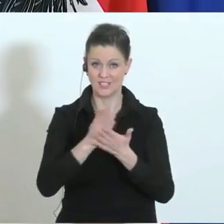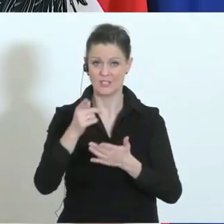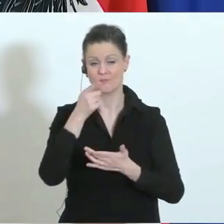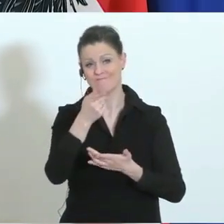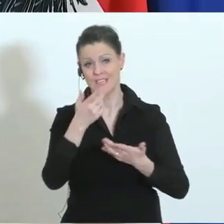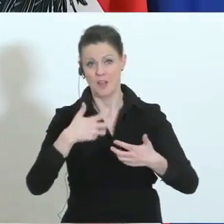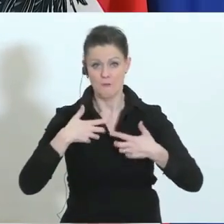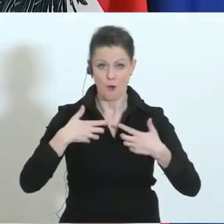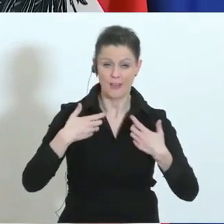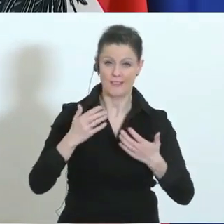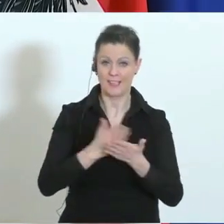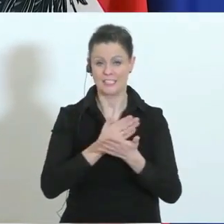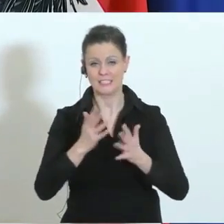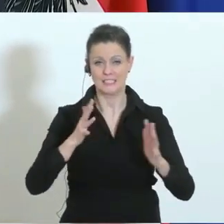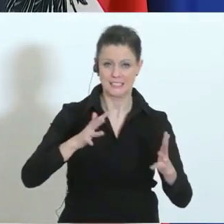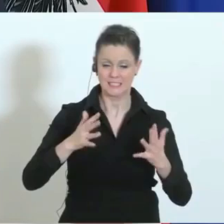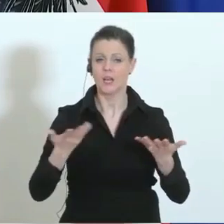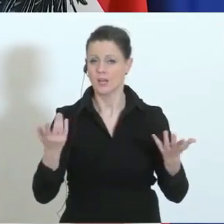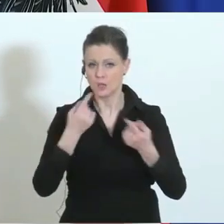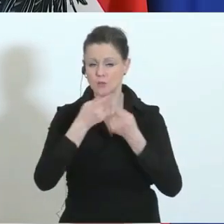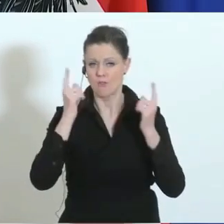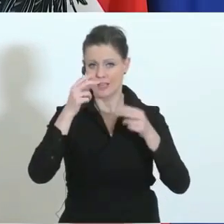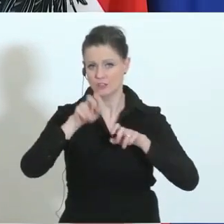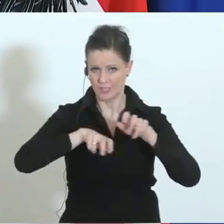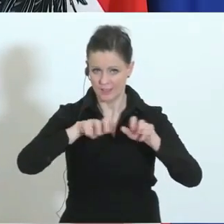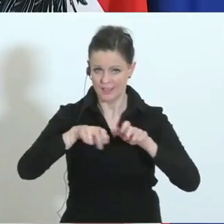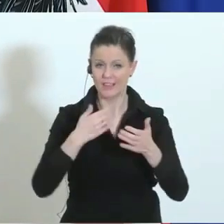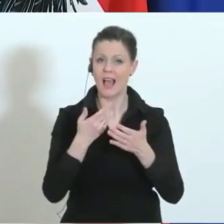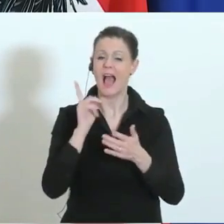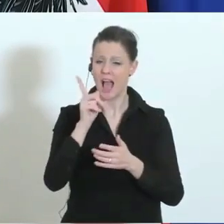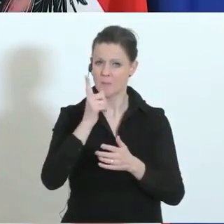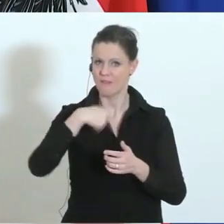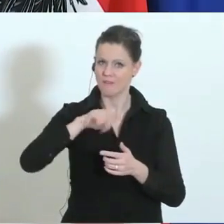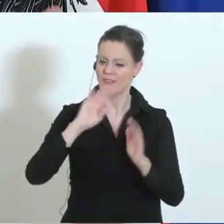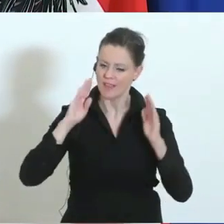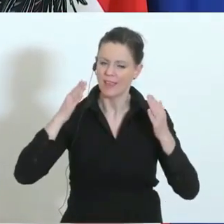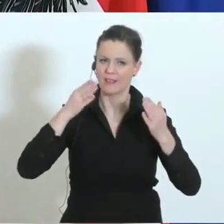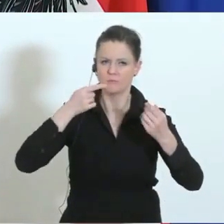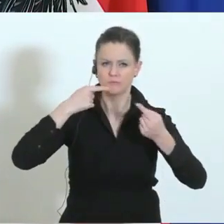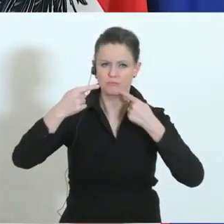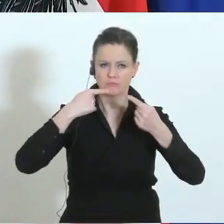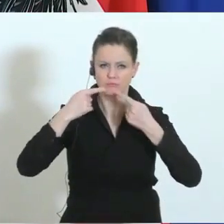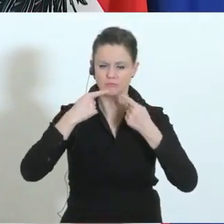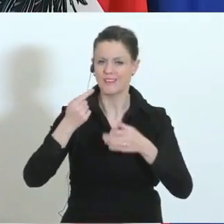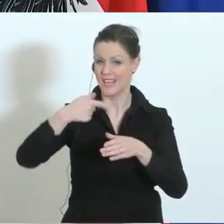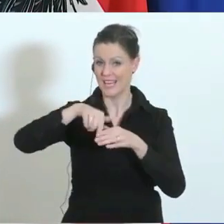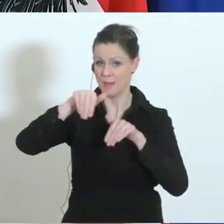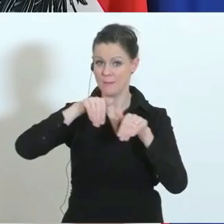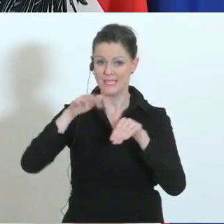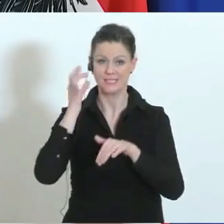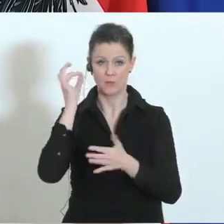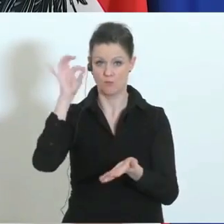in diesen Fragen. Aber das Wesentliche ist, dass wir in einem intensiven Dialog stehen, dass auch mein gegenüber zum Beispiel die Innenministerin, die